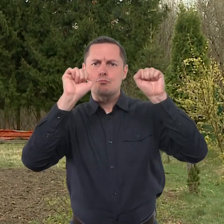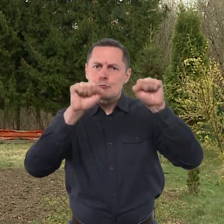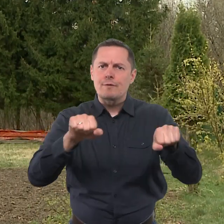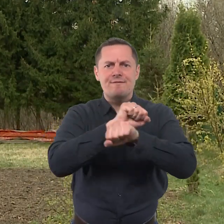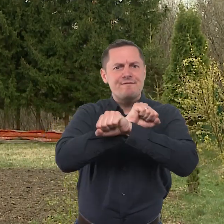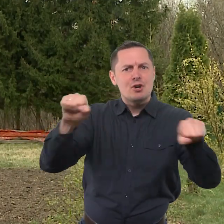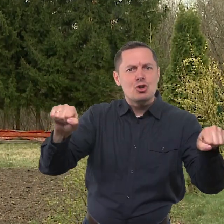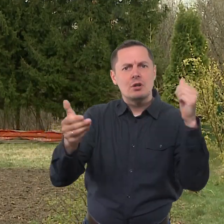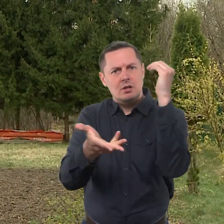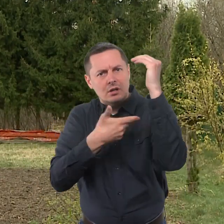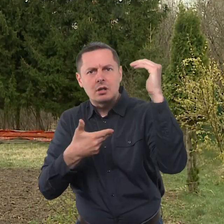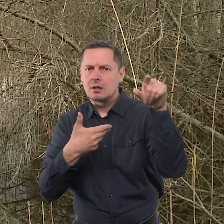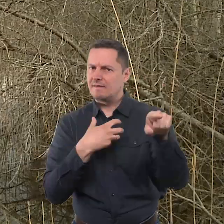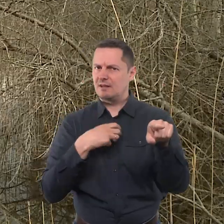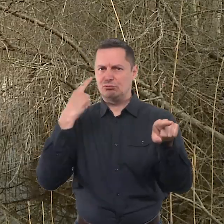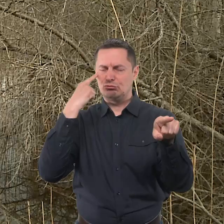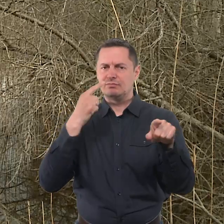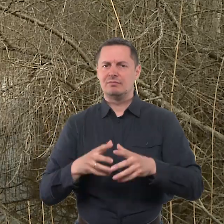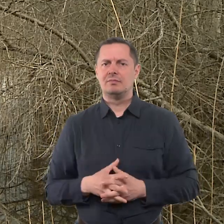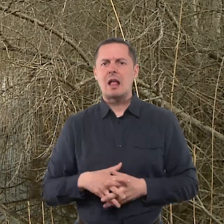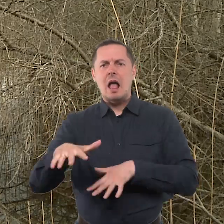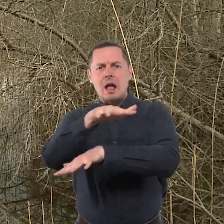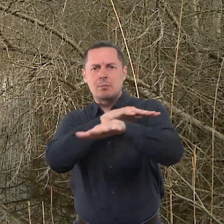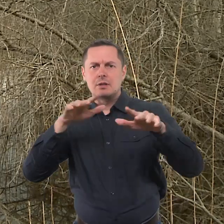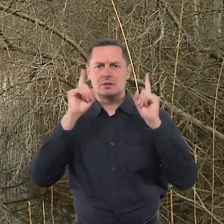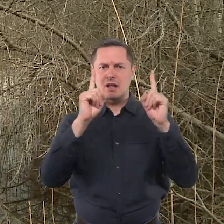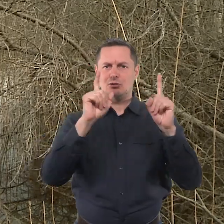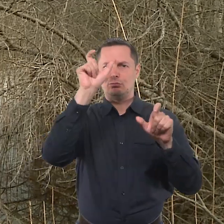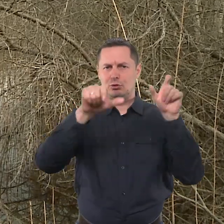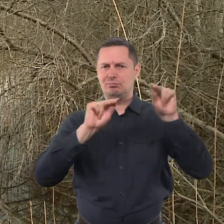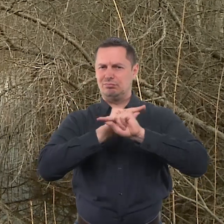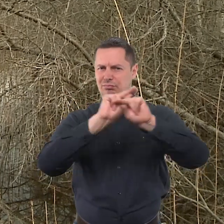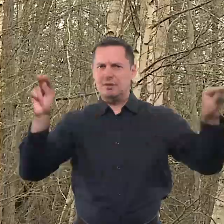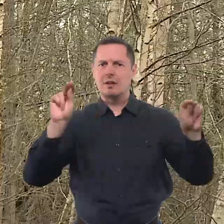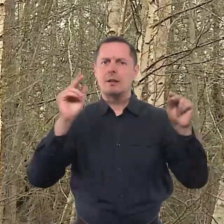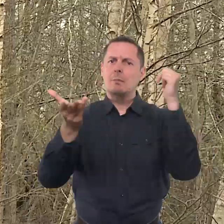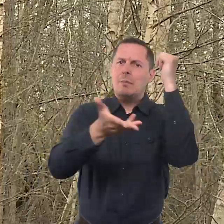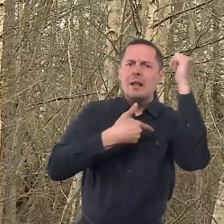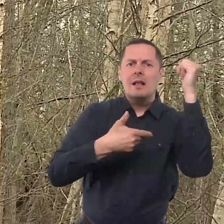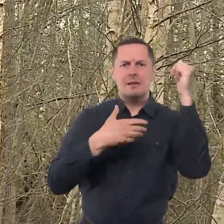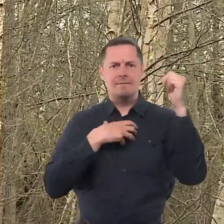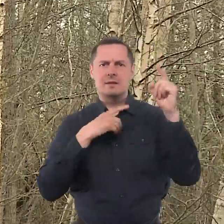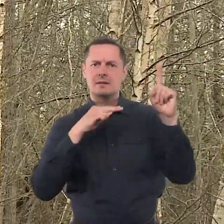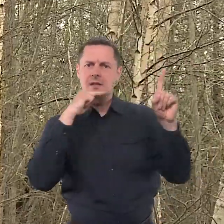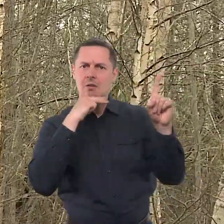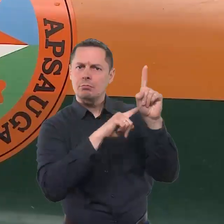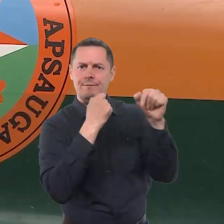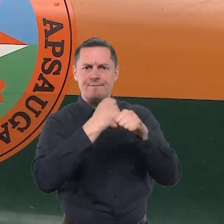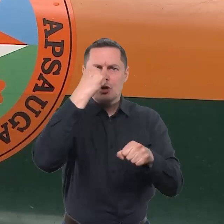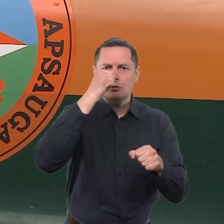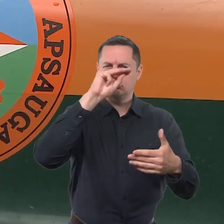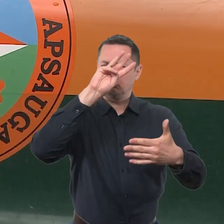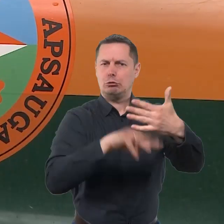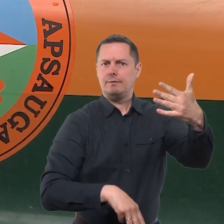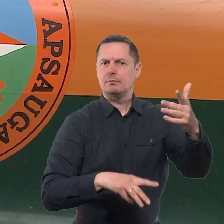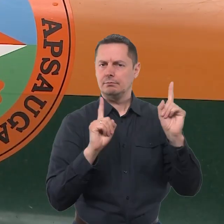pašalinti, o kuriems reikalingi leidimai. Aplinkos augininkai įspėja, kad nukirtus persodinus ar kitai pašalinus saugotinus